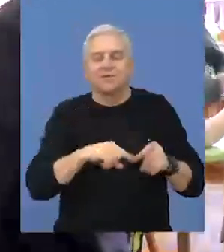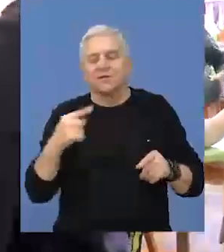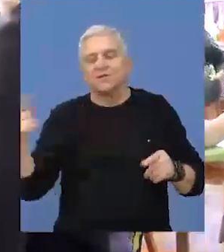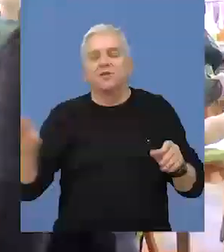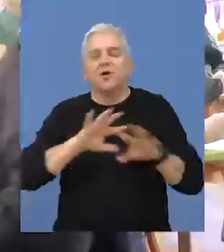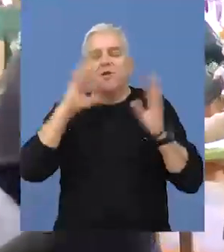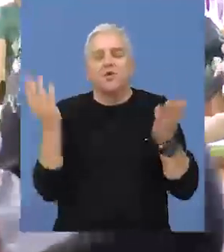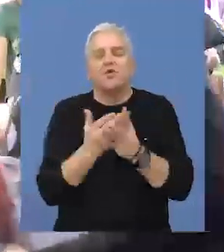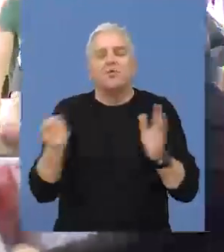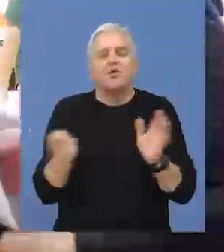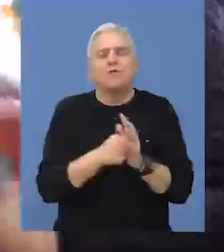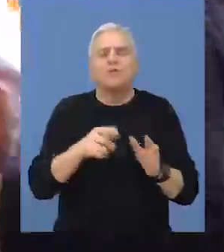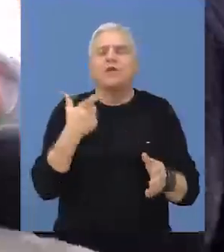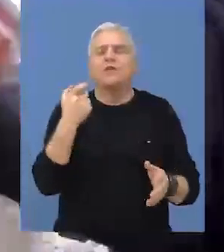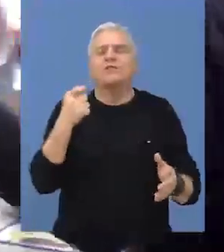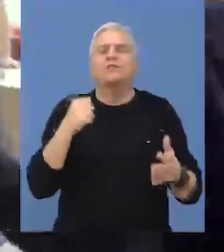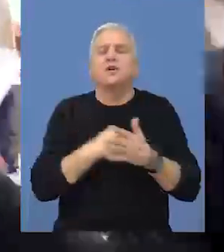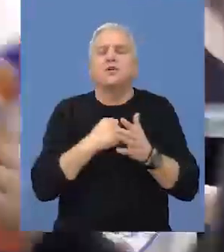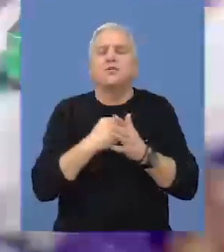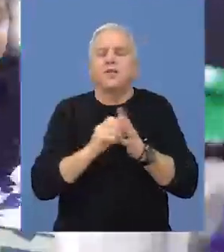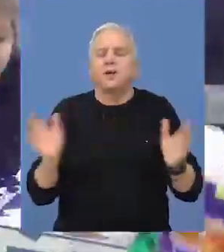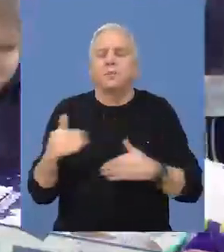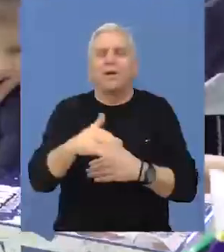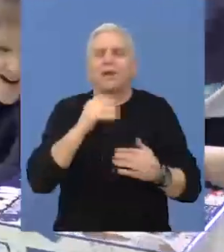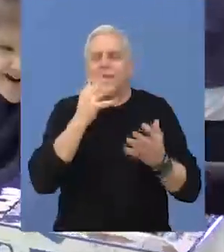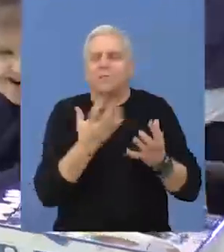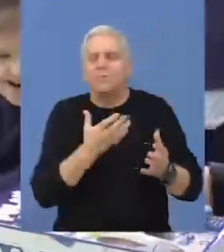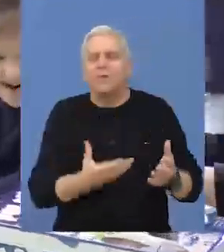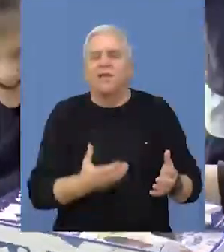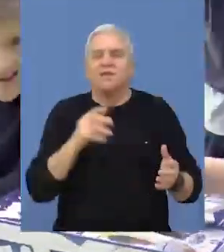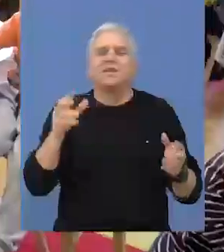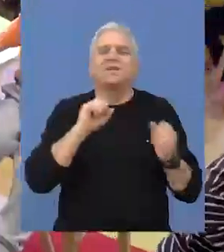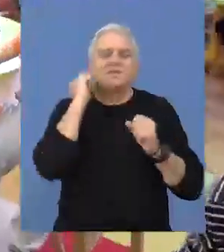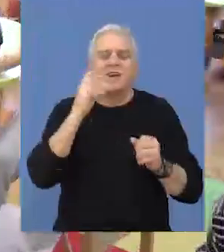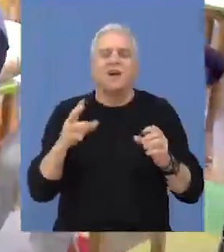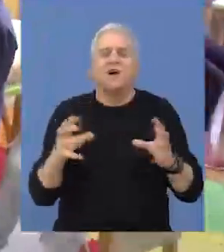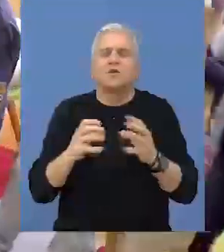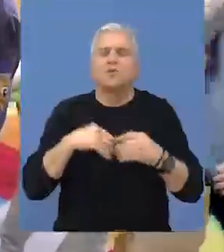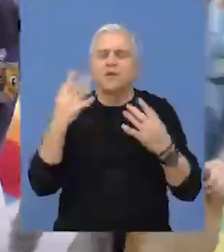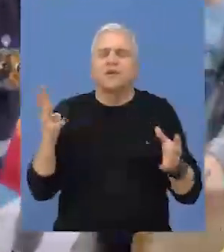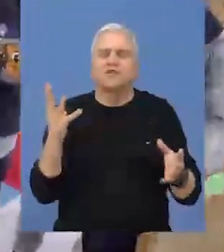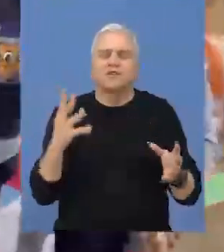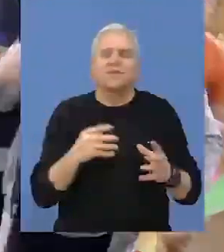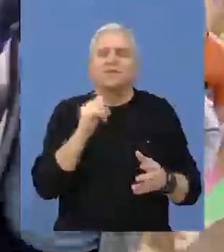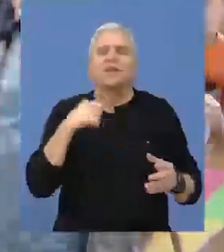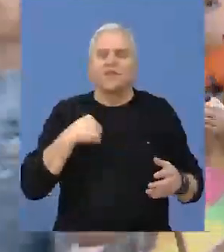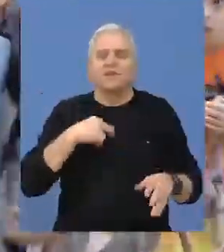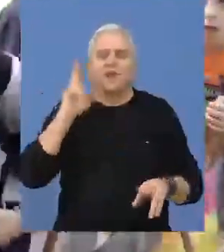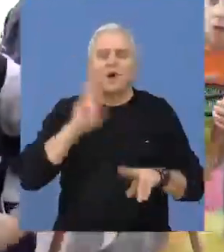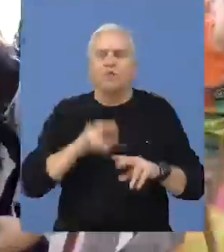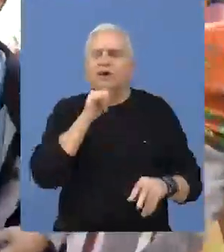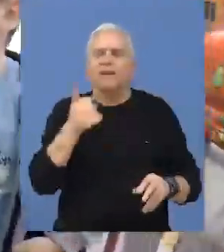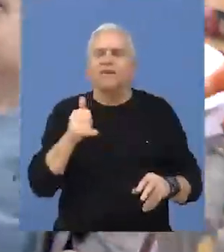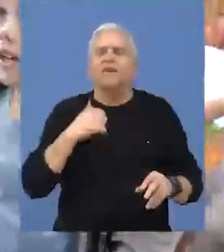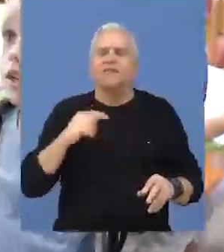i dodao da je ukupno nabavljeno 200 paketića, odnosno da će svaka grupa dobiti po četiri. Naša namera je bila kao